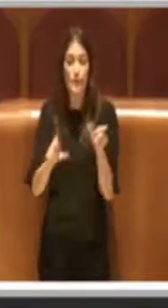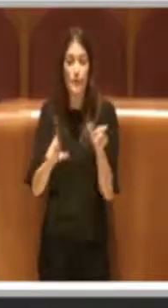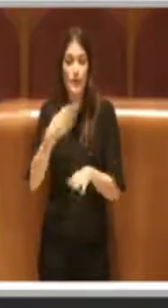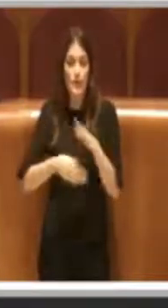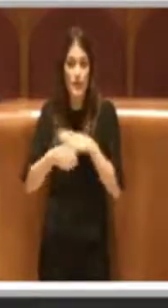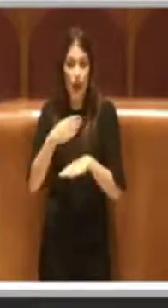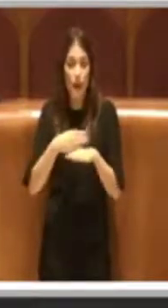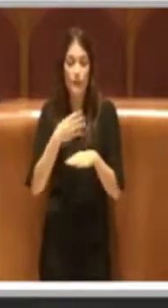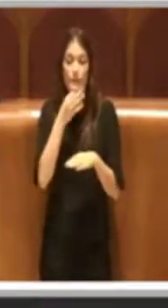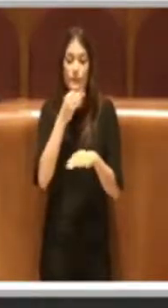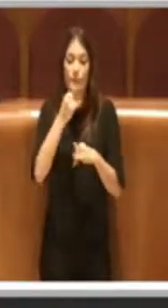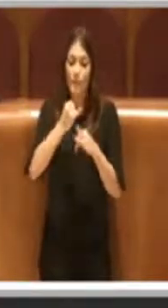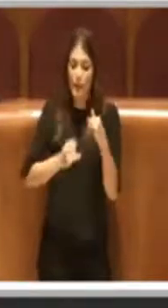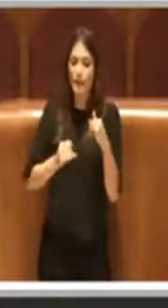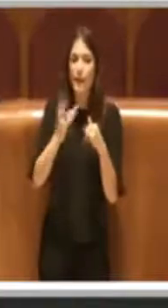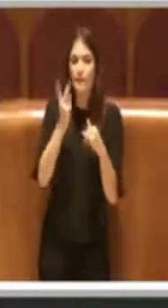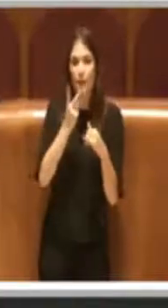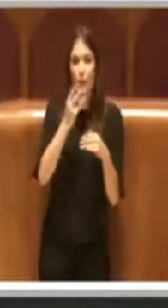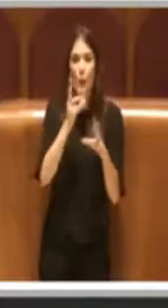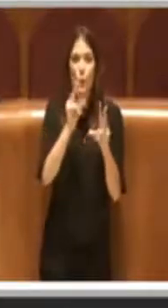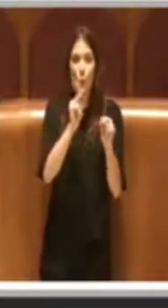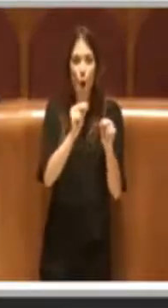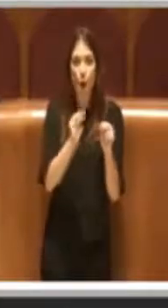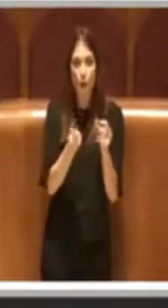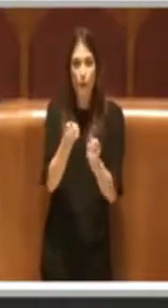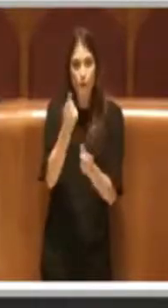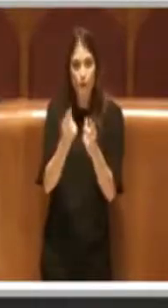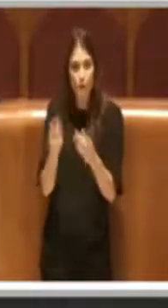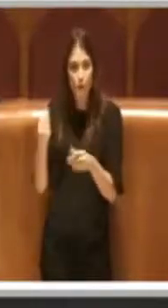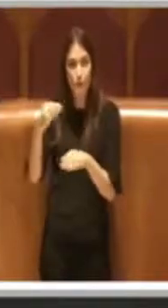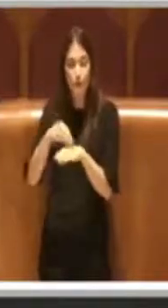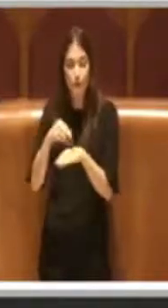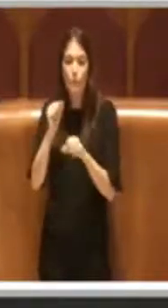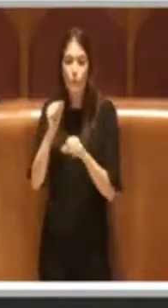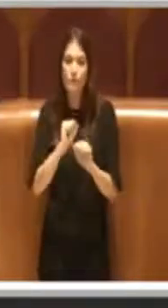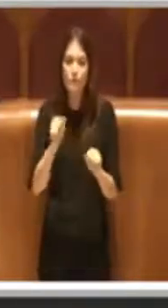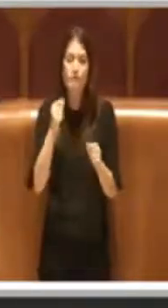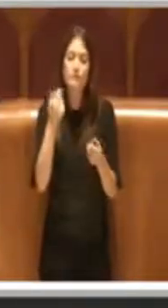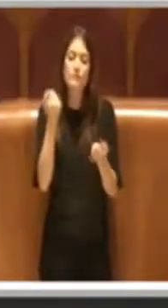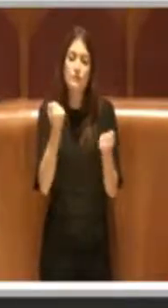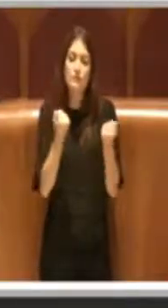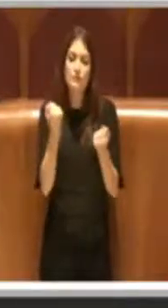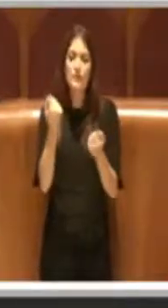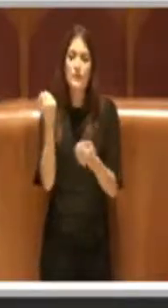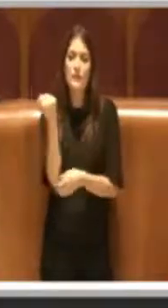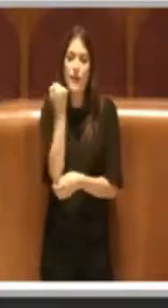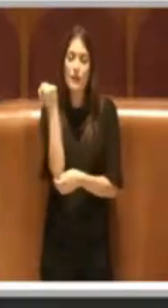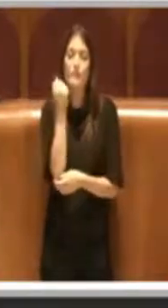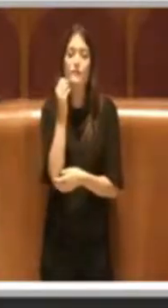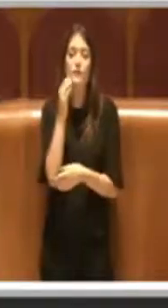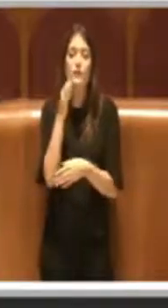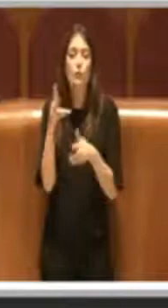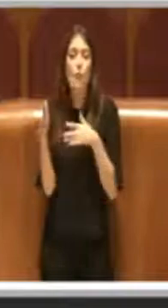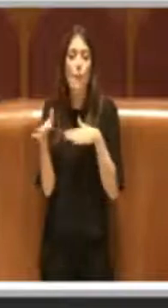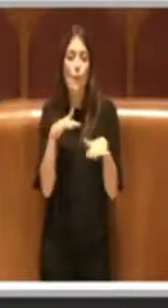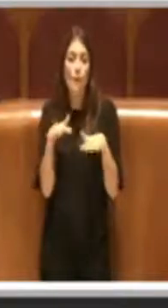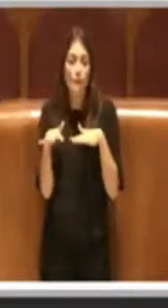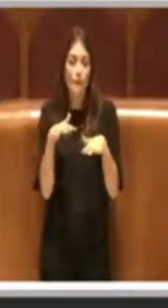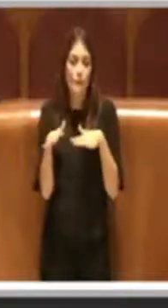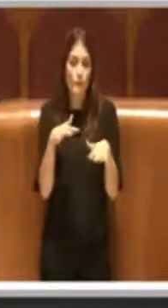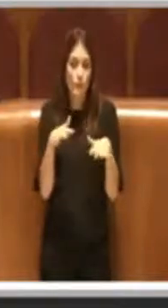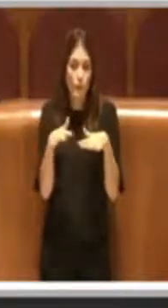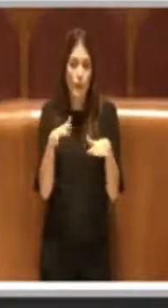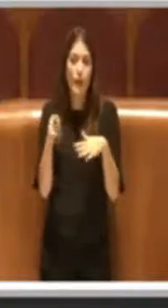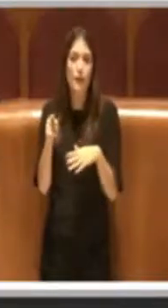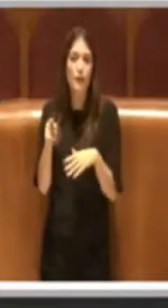cui oltre la metà nuovi utenti, utilizzano un trasporto individuale personalizzato per soddisfare le loro esigenze di mobilità, dal